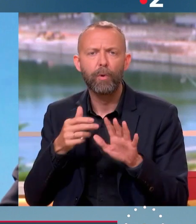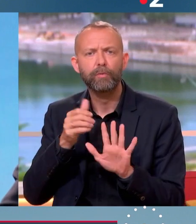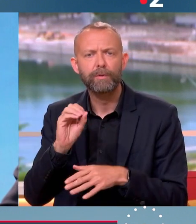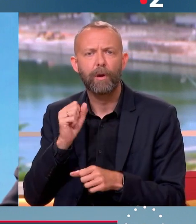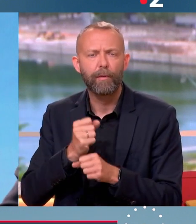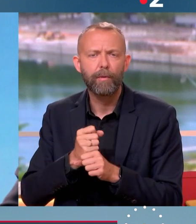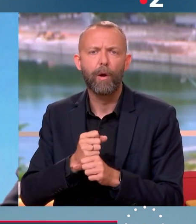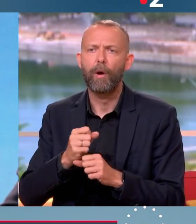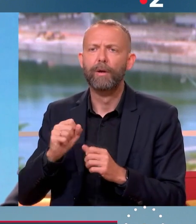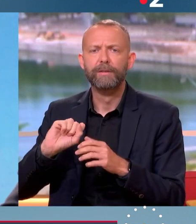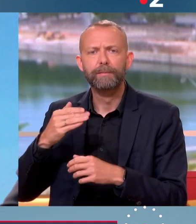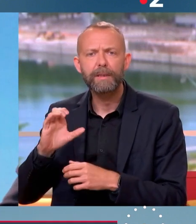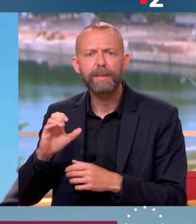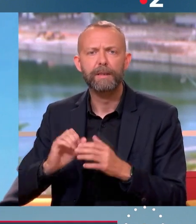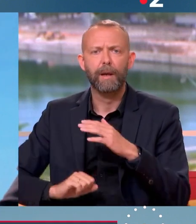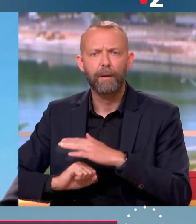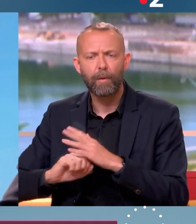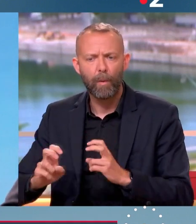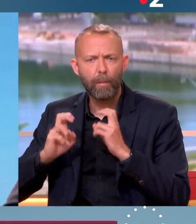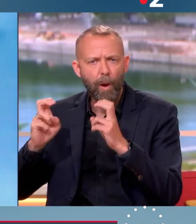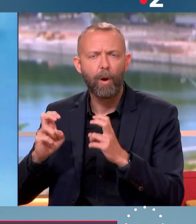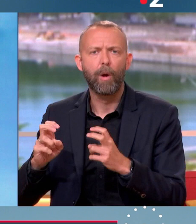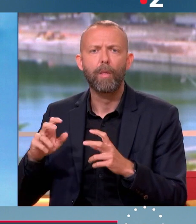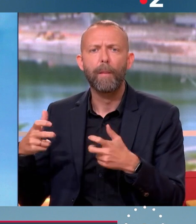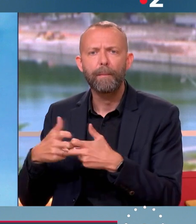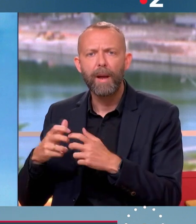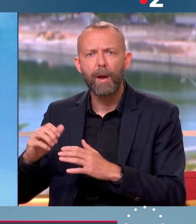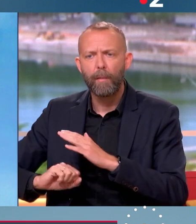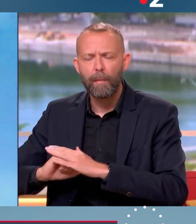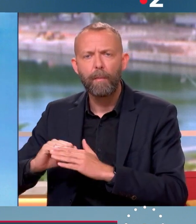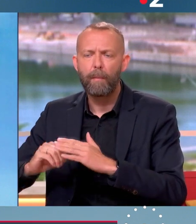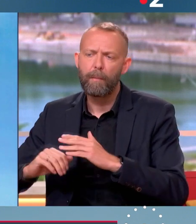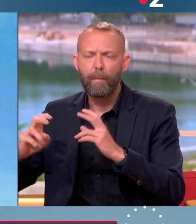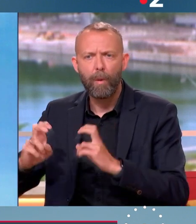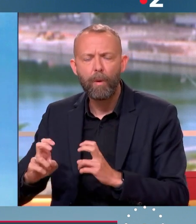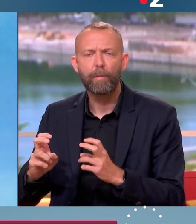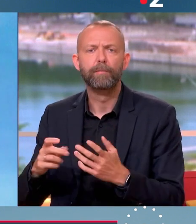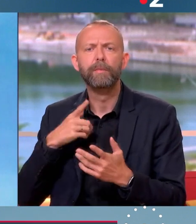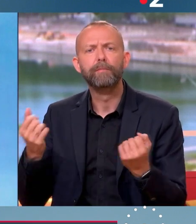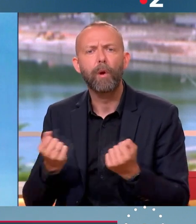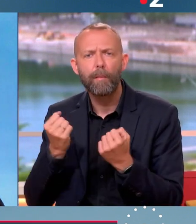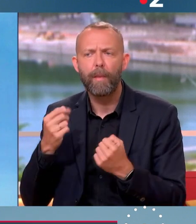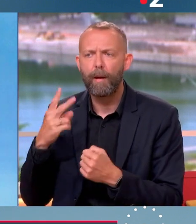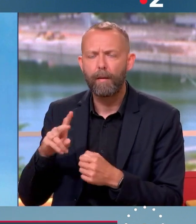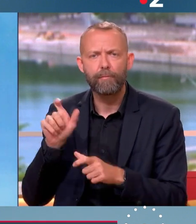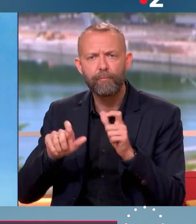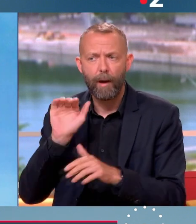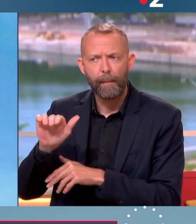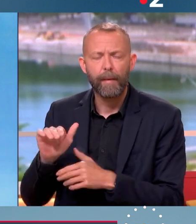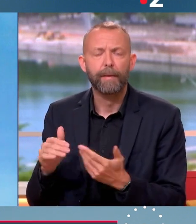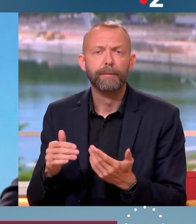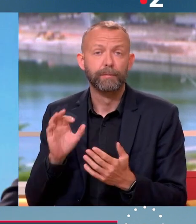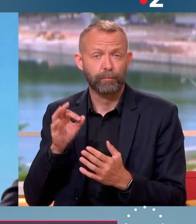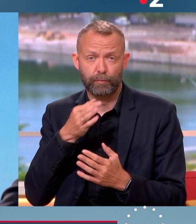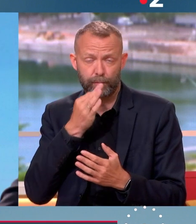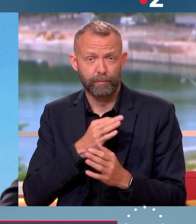'augmentation du SMIC, le blocage des prix, c'est le programme du Et vous voyez bien sur la retraite, les gens parlent dans votre campagne électorale, les gens vous interpellent sur la retraite. Vous dire une chose très juste ?